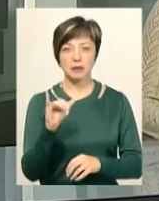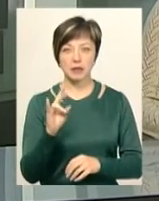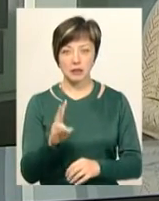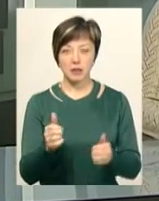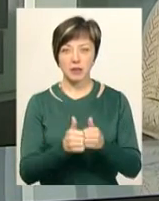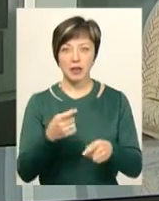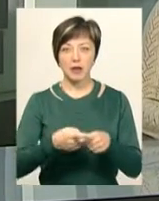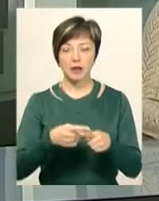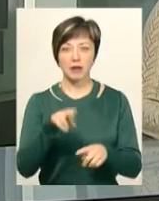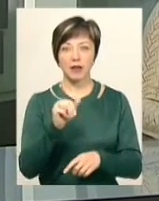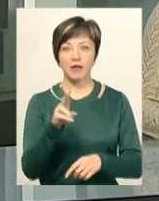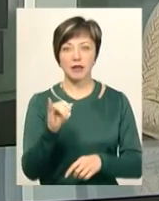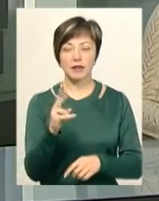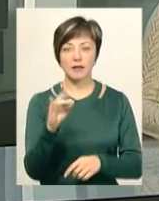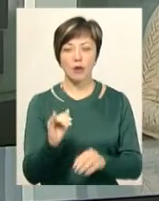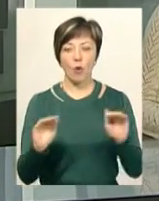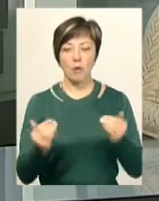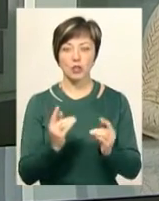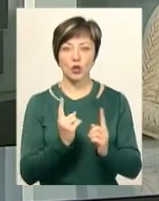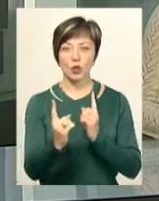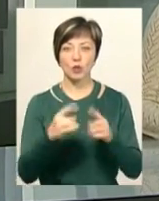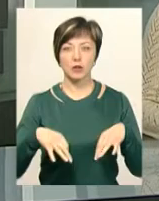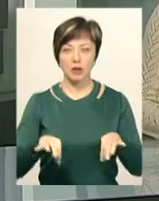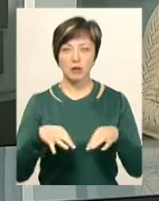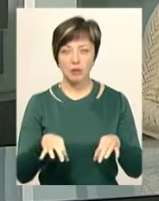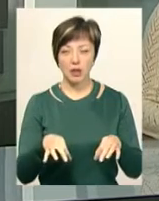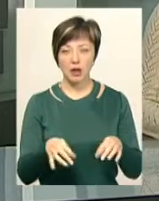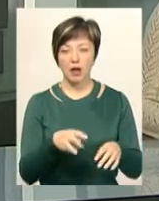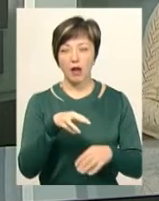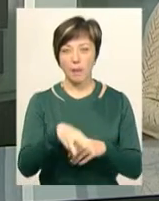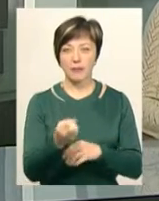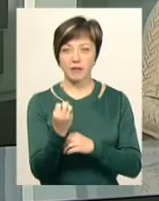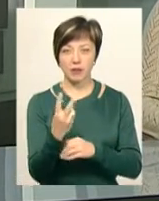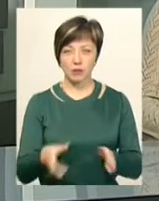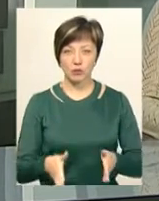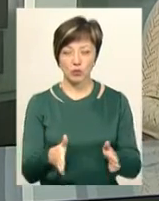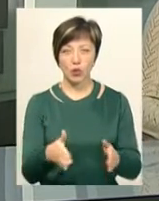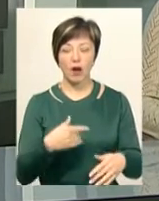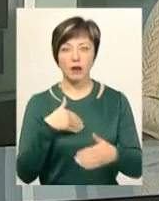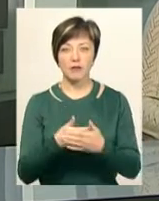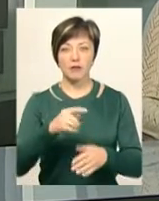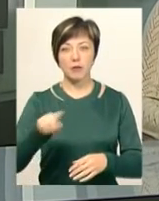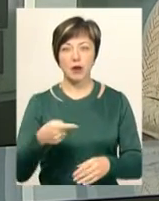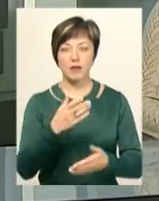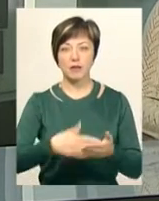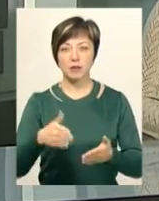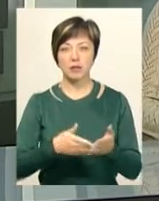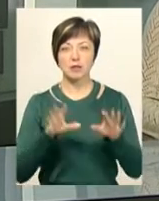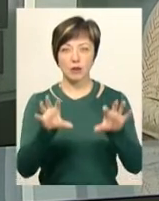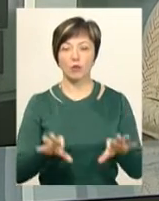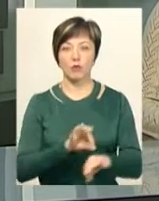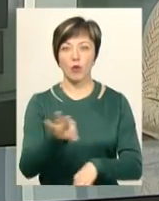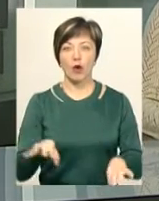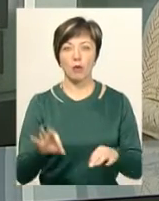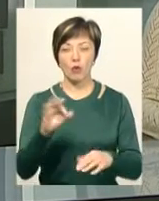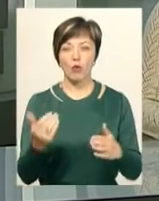Давидковецького перехрестя частково обмежили рух транспорту на відвізку траси М-12. Так, активісти вимагали відмінити законопроект